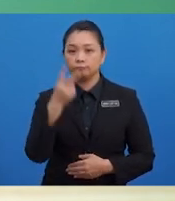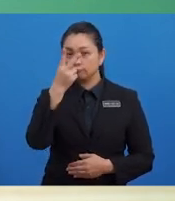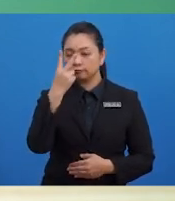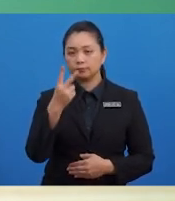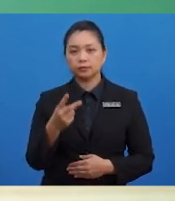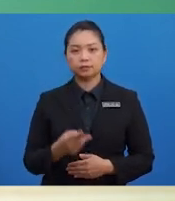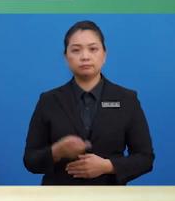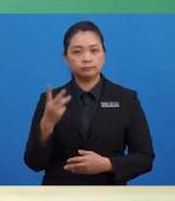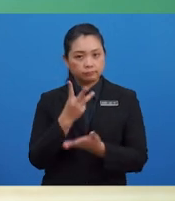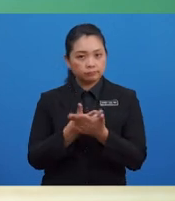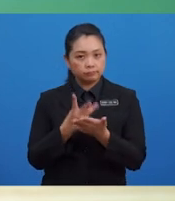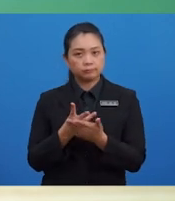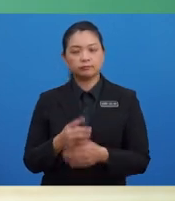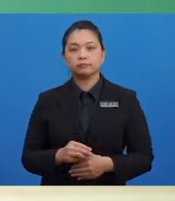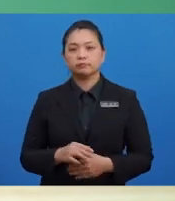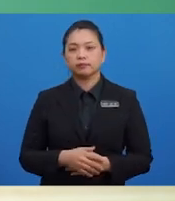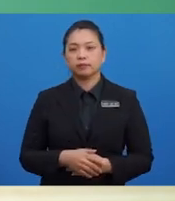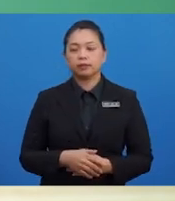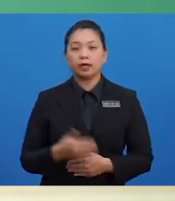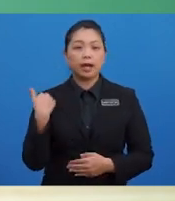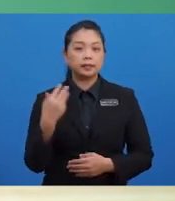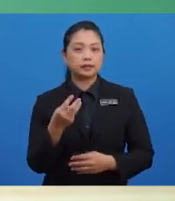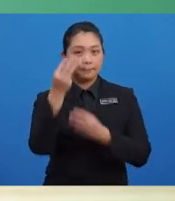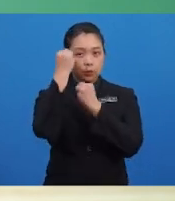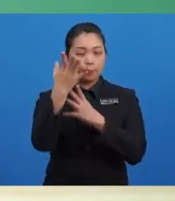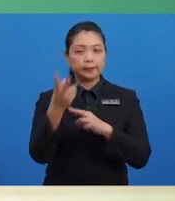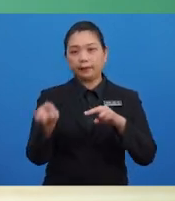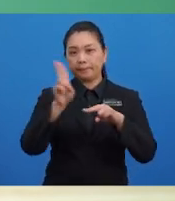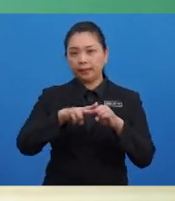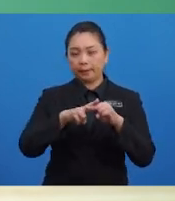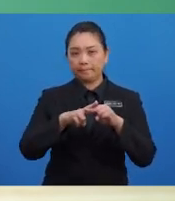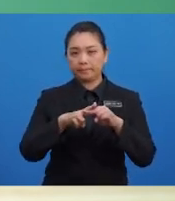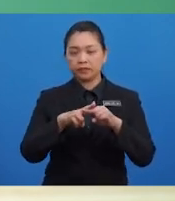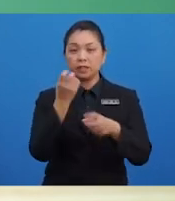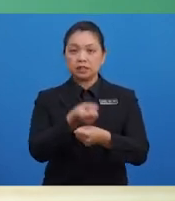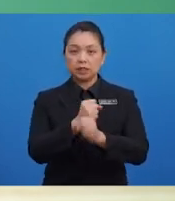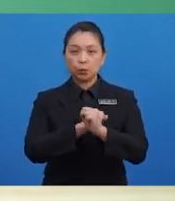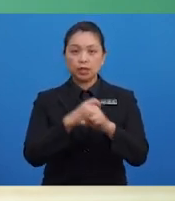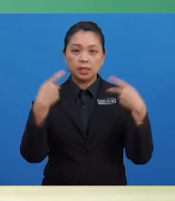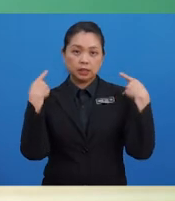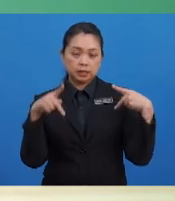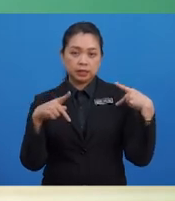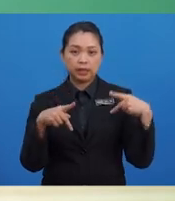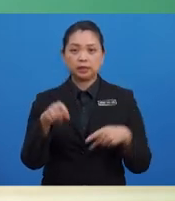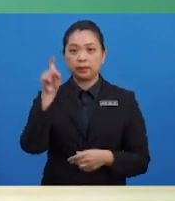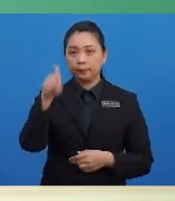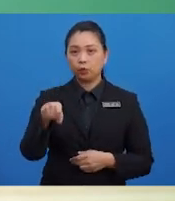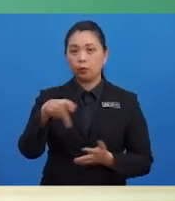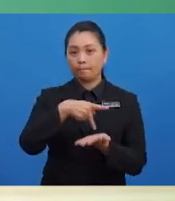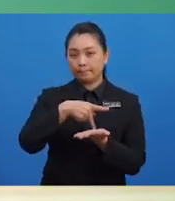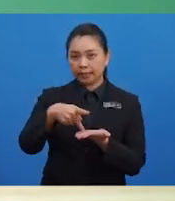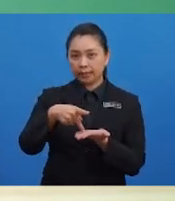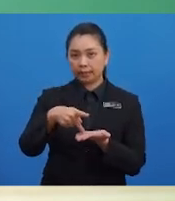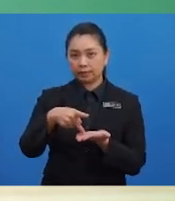RM3,000. Maklumat tambahan pula menyatakan sewa kedai yang perlu dibayar oleh